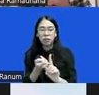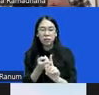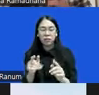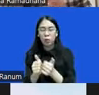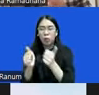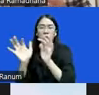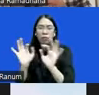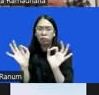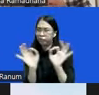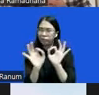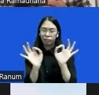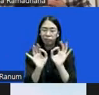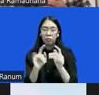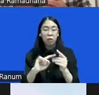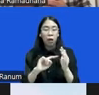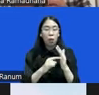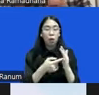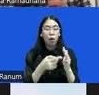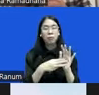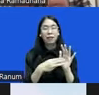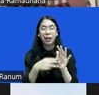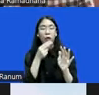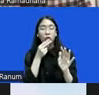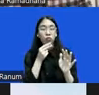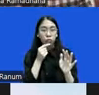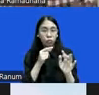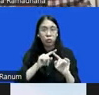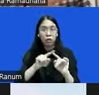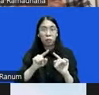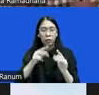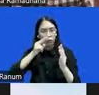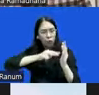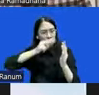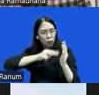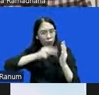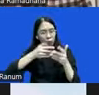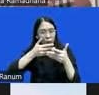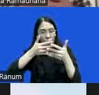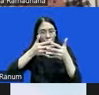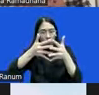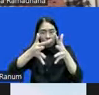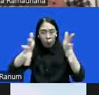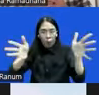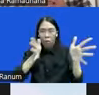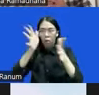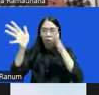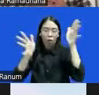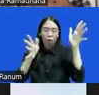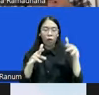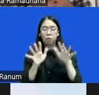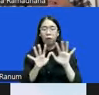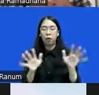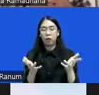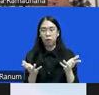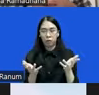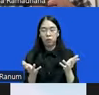Awalnya hanya mengatakan permasalahan umur, namun ketika dibaca itu melebar kemana-mana. Ini adalah